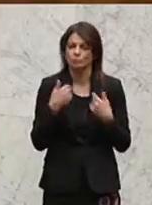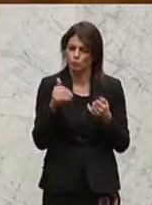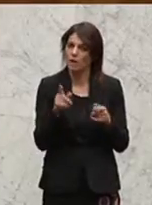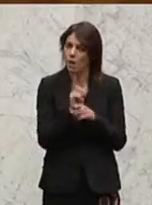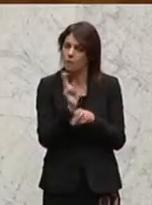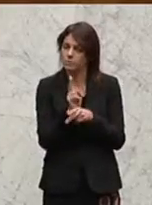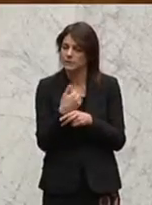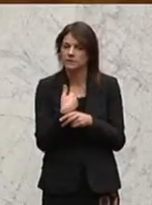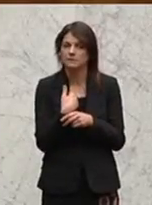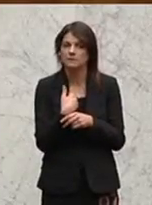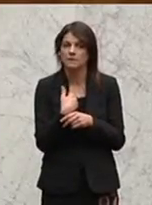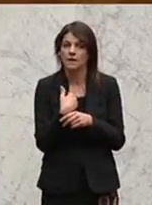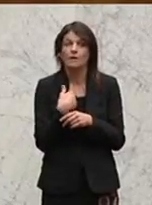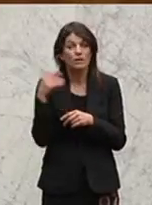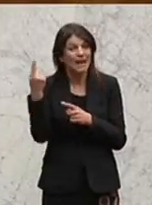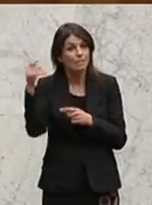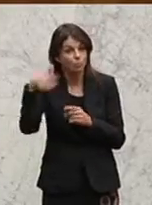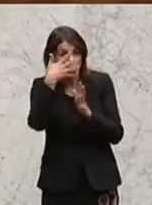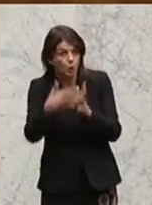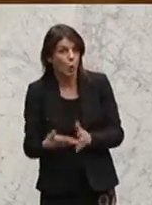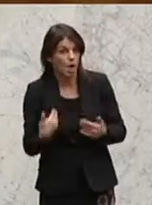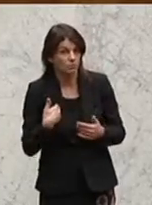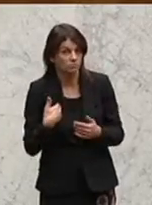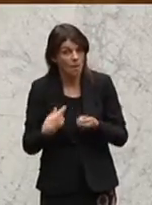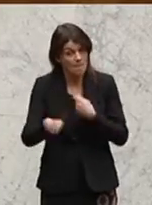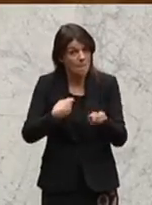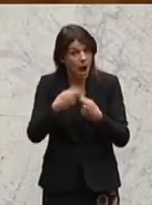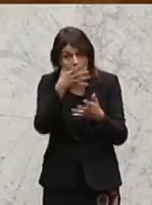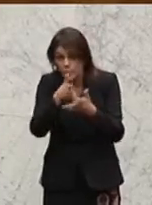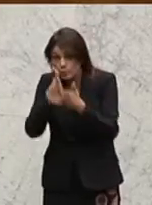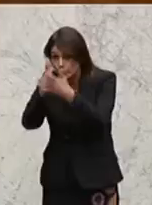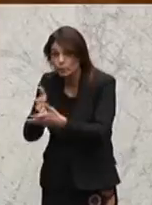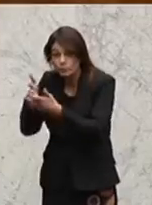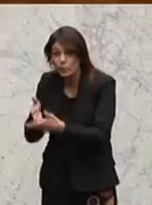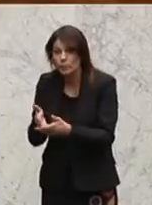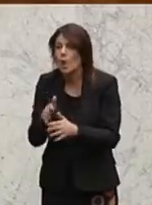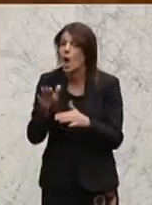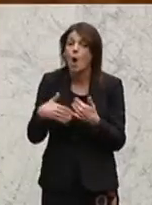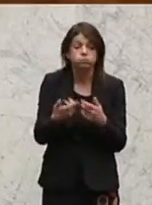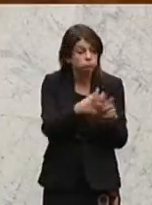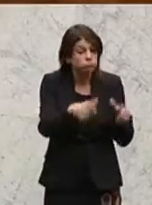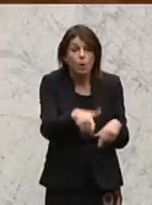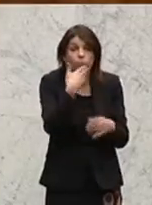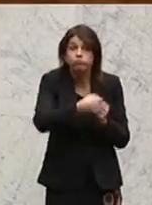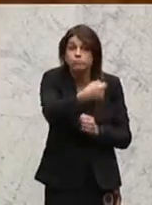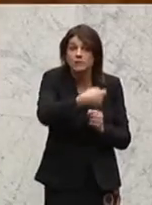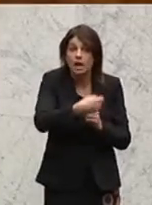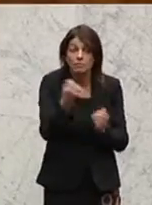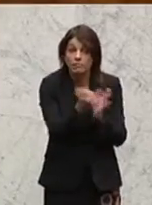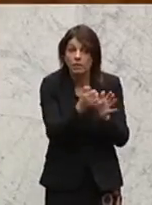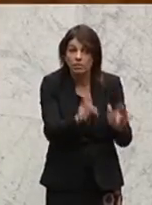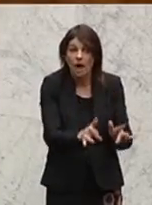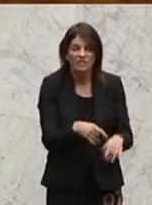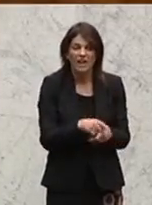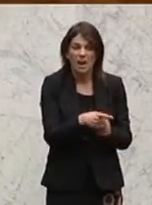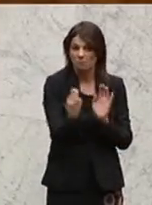Sorge tragen, dass das auch kontrolliert wird. Die Marktüberprüfung, ob nicht zertifizierte Geräte den Markt